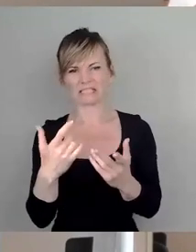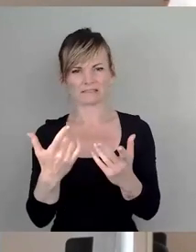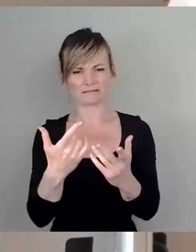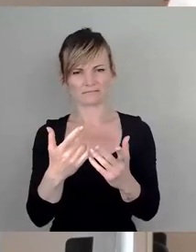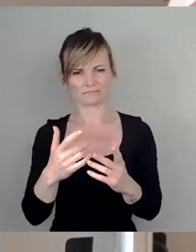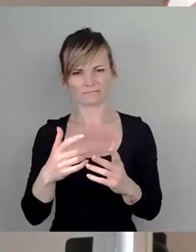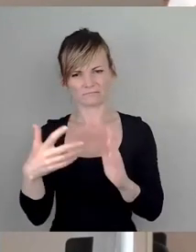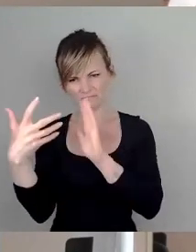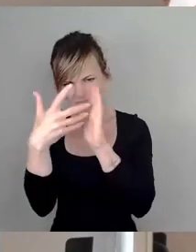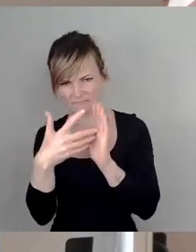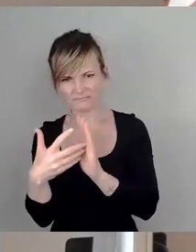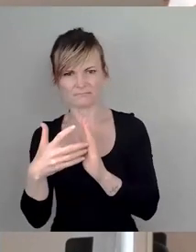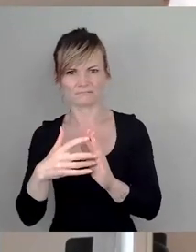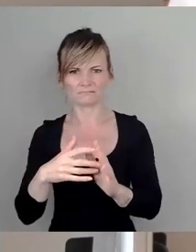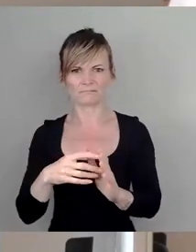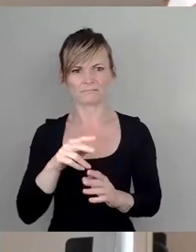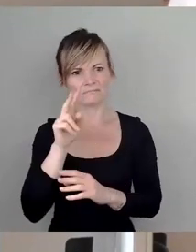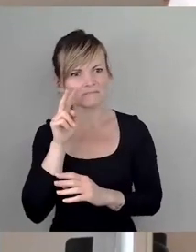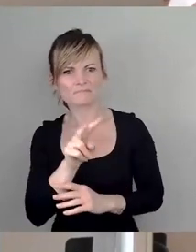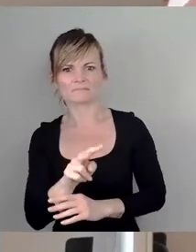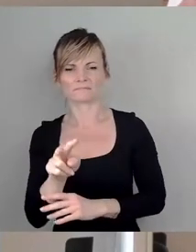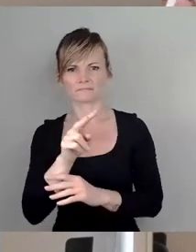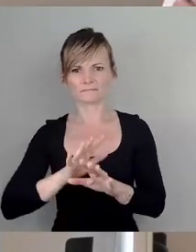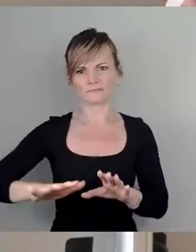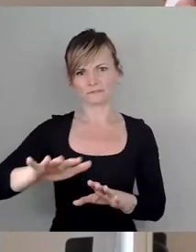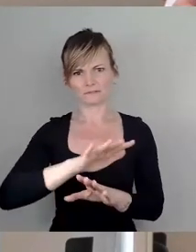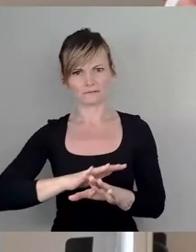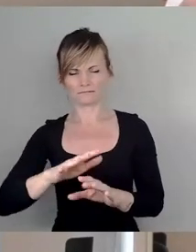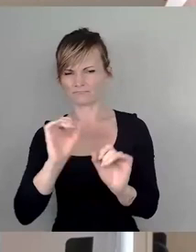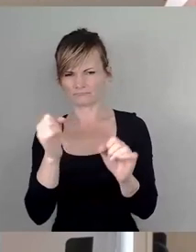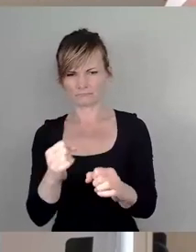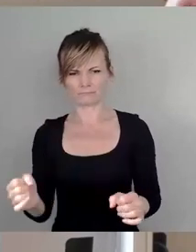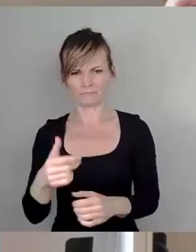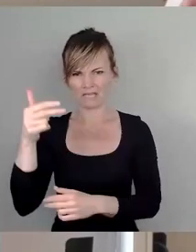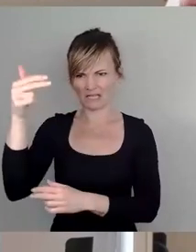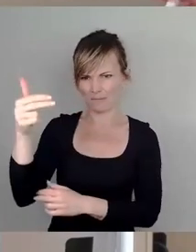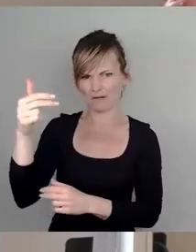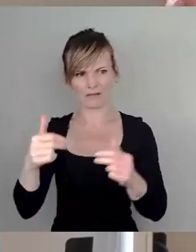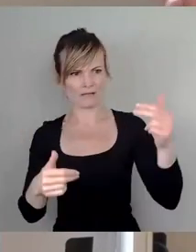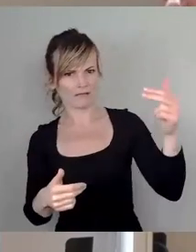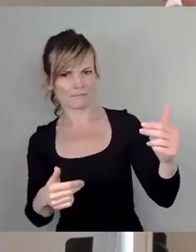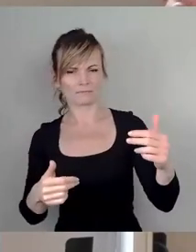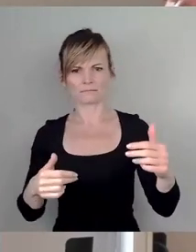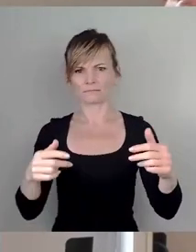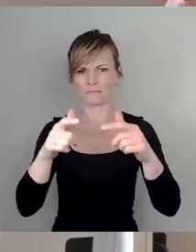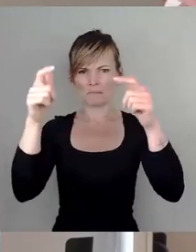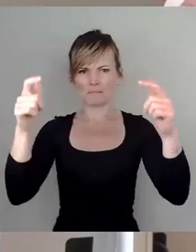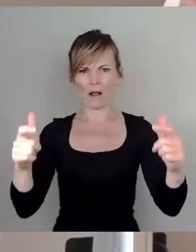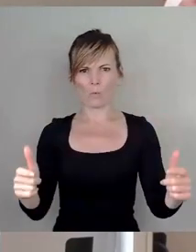der kann man nicht guten Gewissens zustimmen, auch wenn ich die Vorstellungen von Kameras, die auf Mauern gucken, eigentlich ganz unterhaltsam finde.